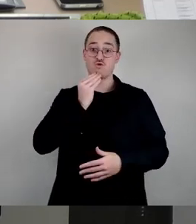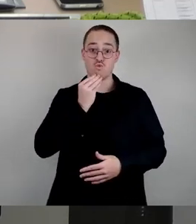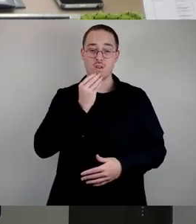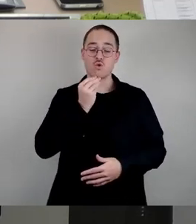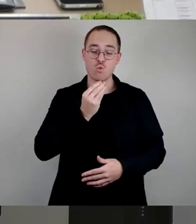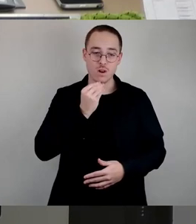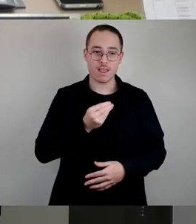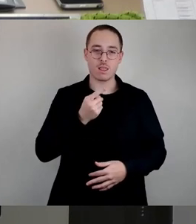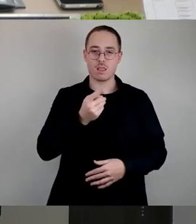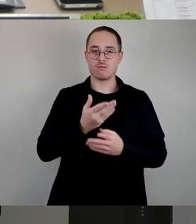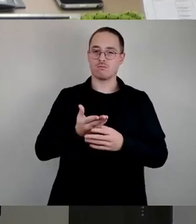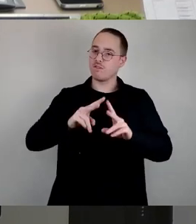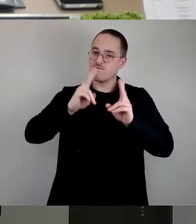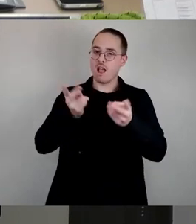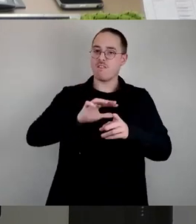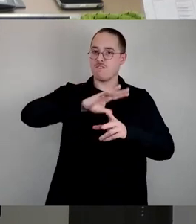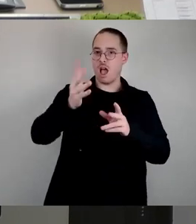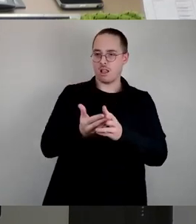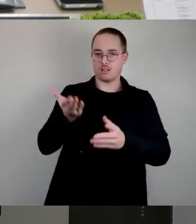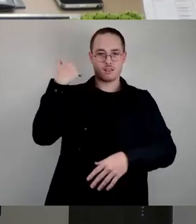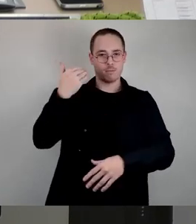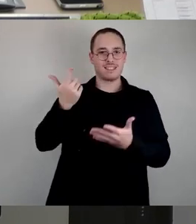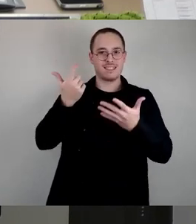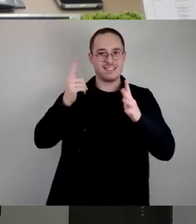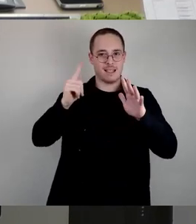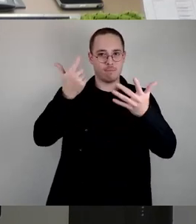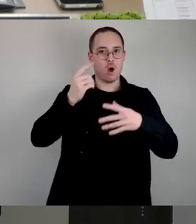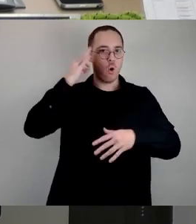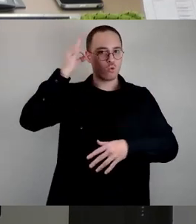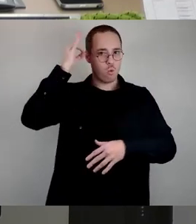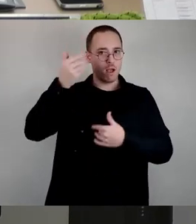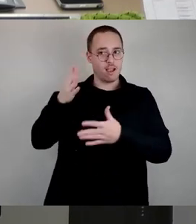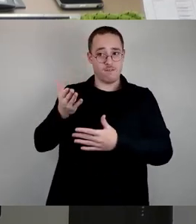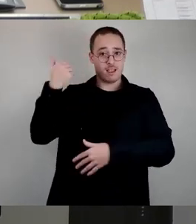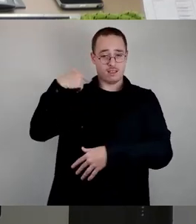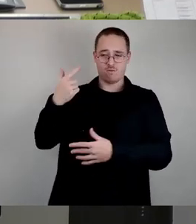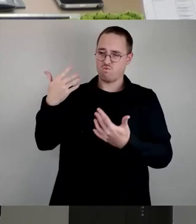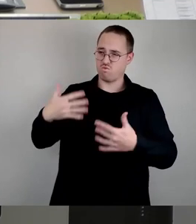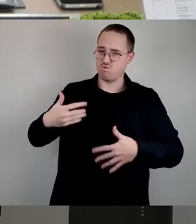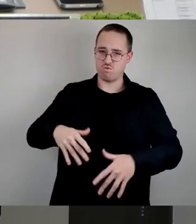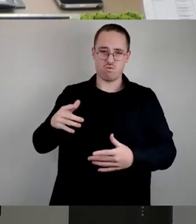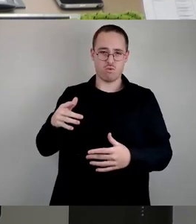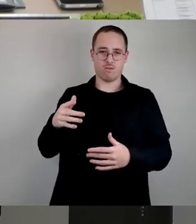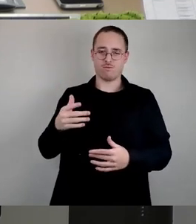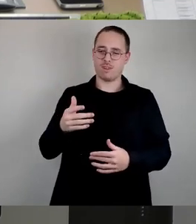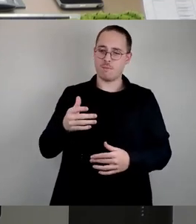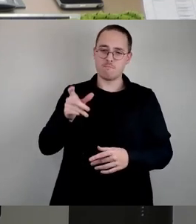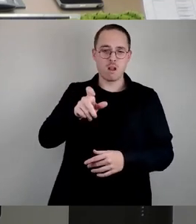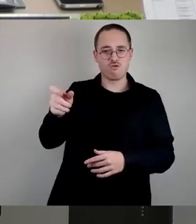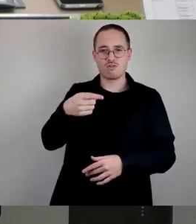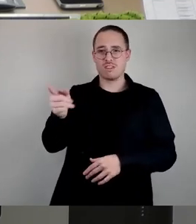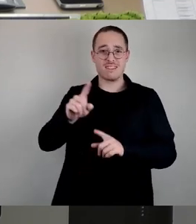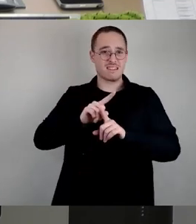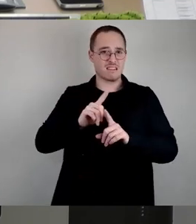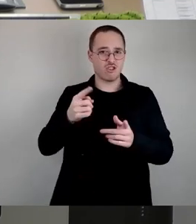verändert. Der schreckliche Angriff auf unschuldige Menschen bei einem Musikfestival